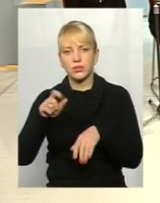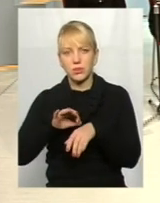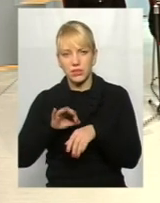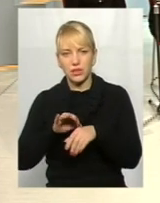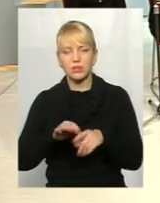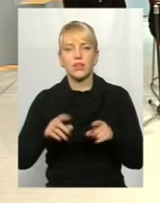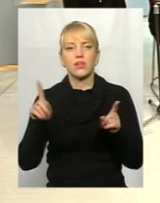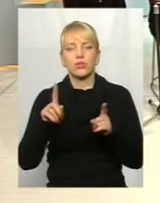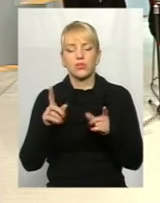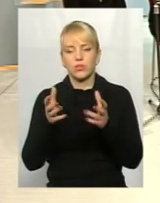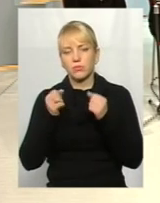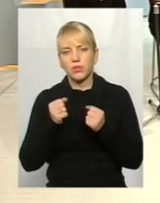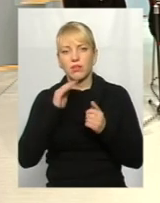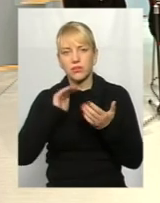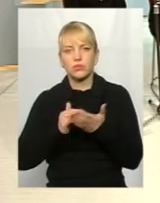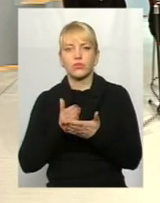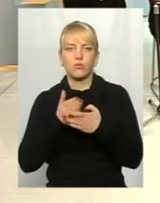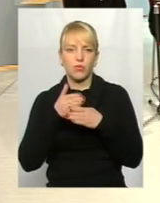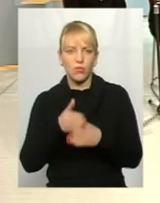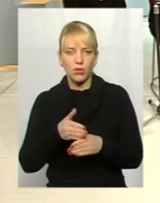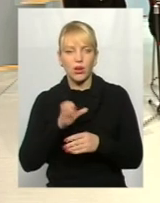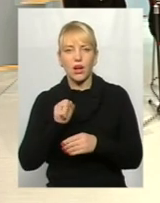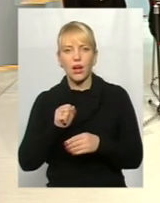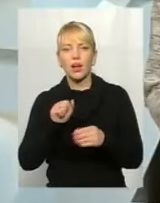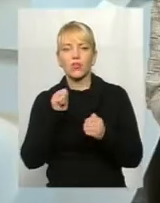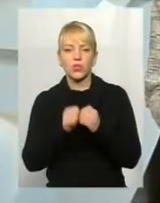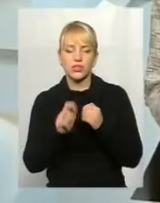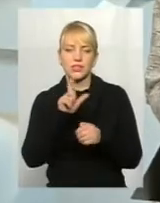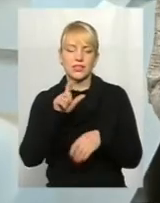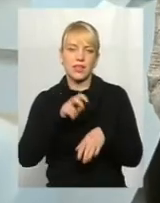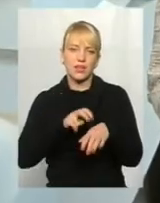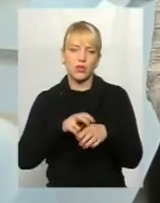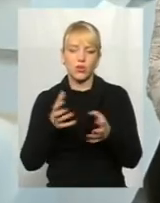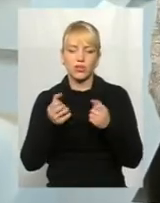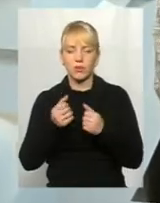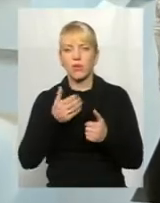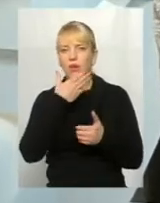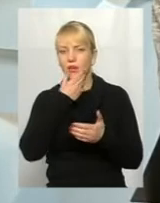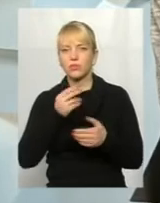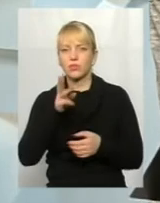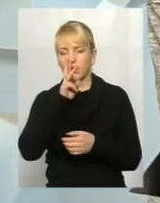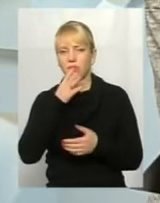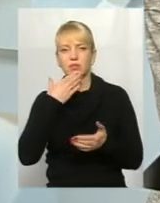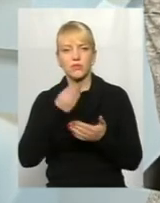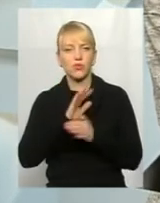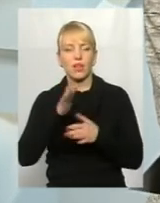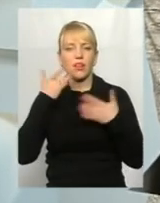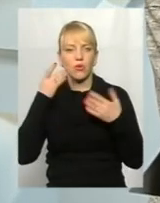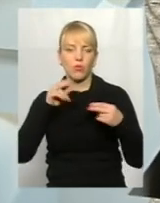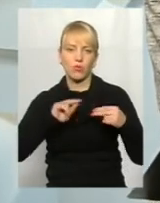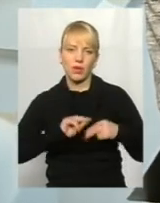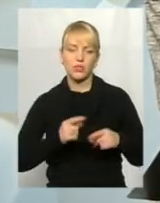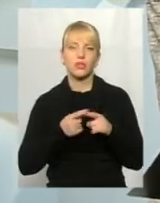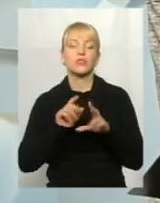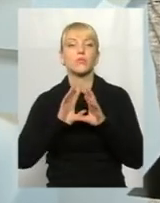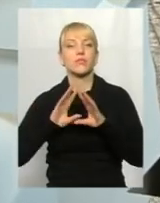отримає якісну допомогу, а кожен з лікарів отримає достойну зарплату за свою нелегку працю. На